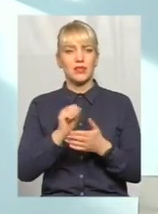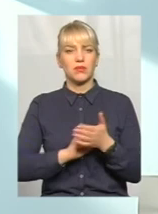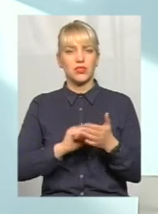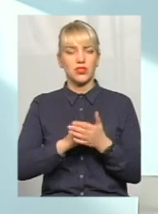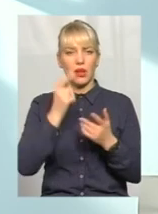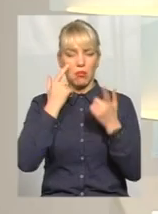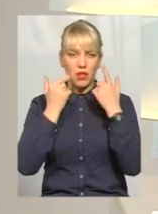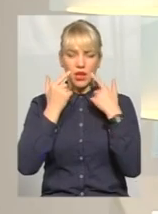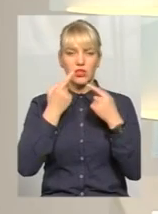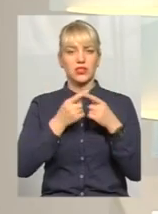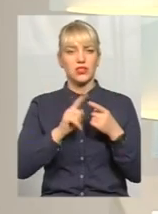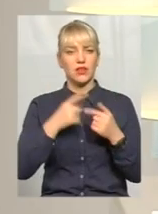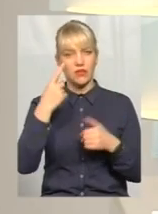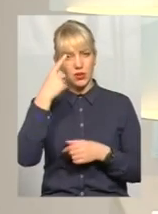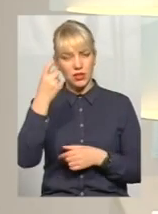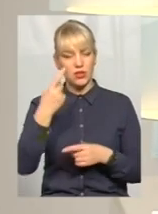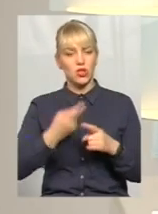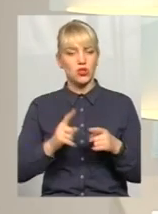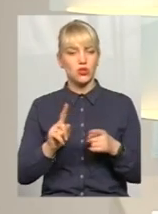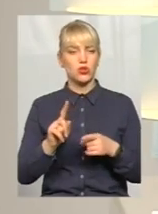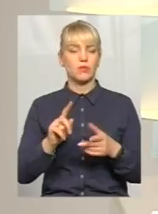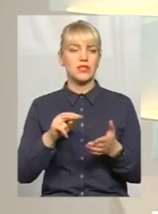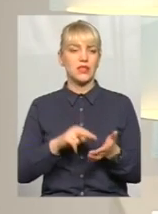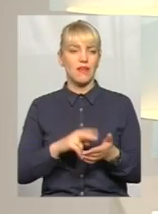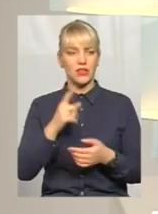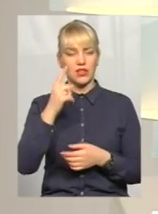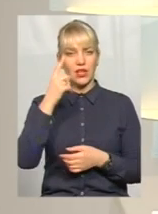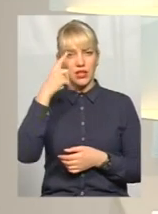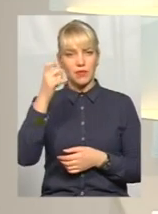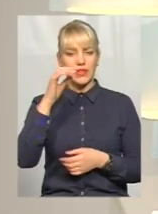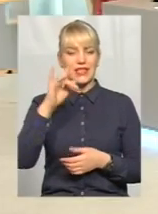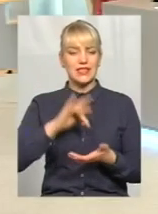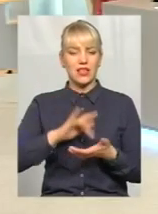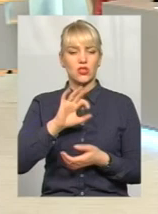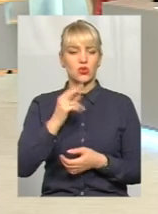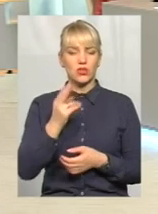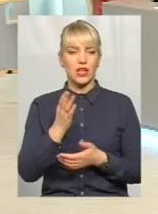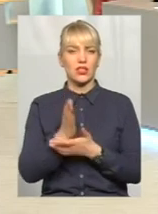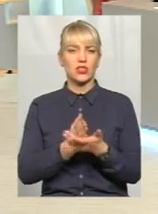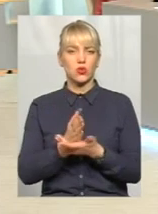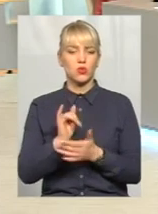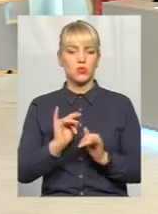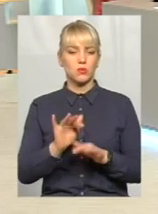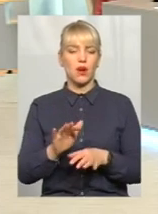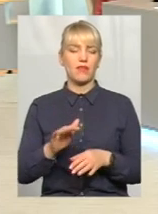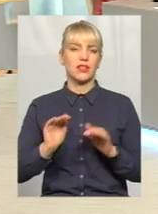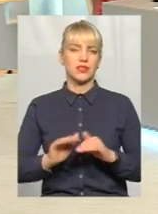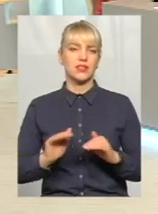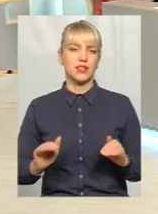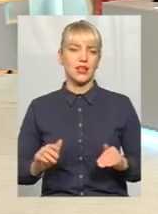дзвіночок для того, щоб ставити до відома центри соціальних служб, служби у справах дітей, психологічні служби,